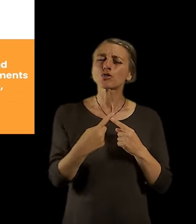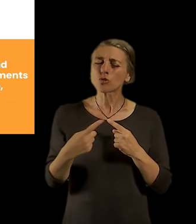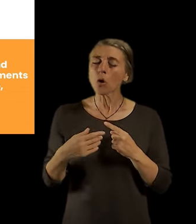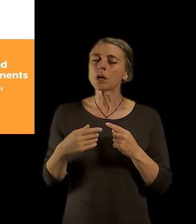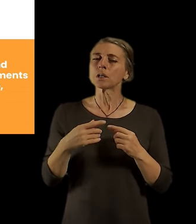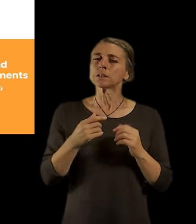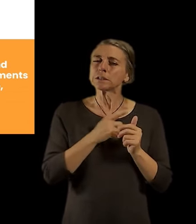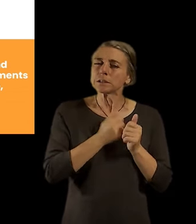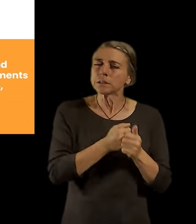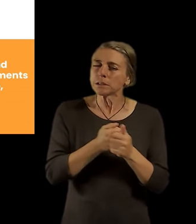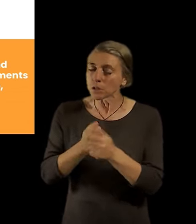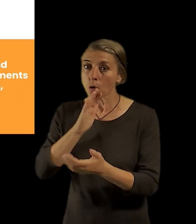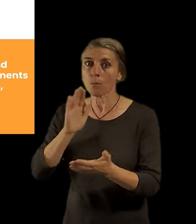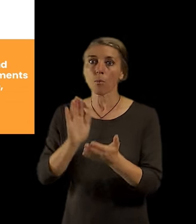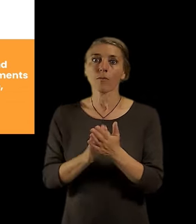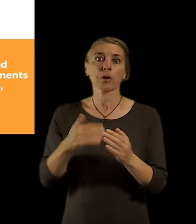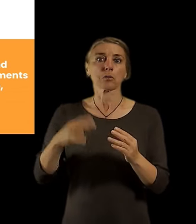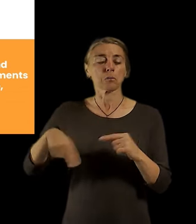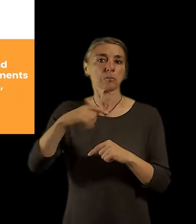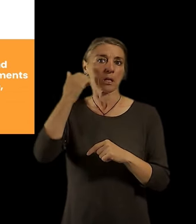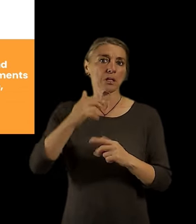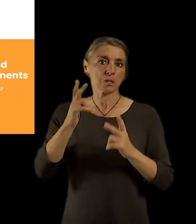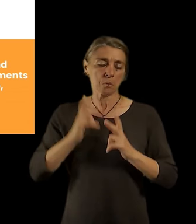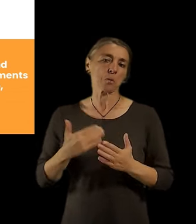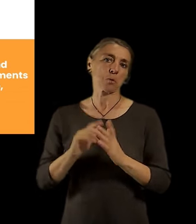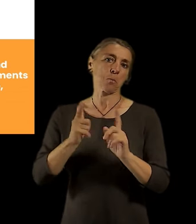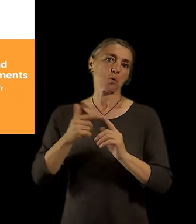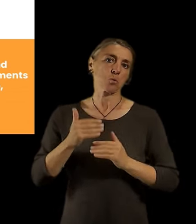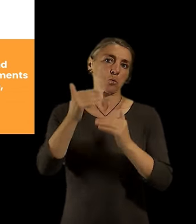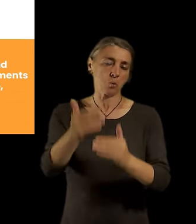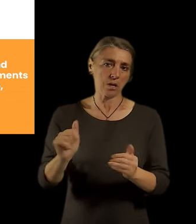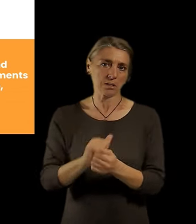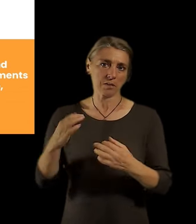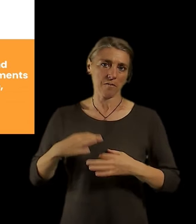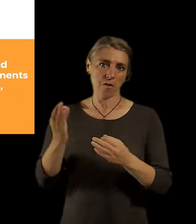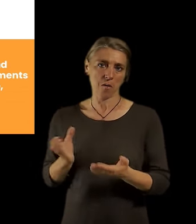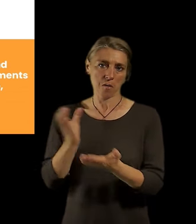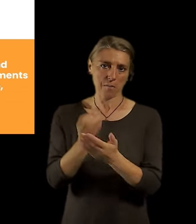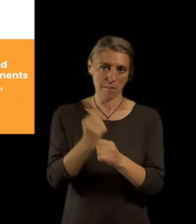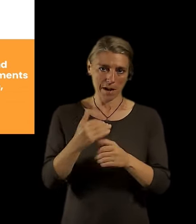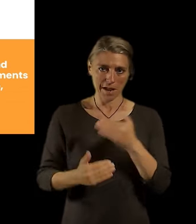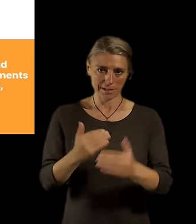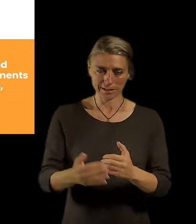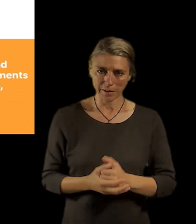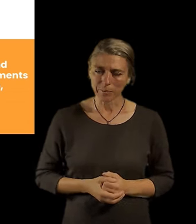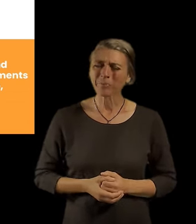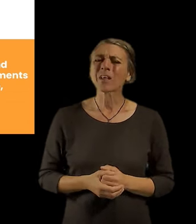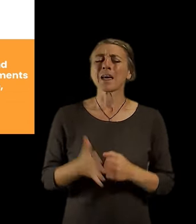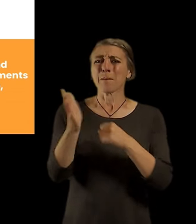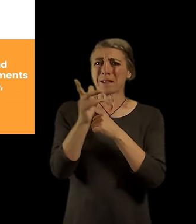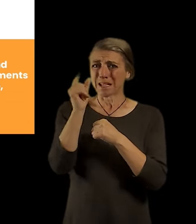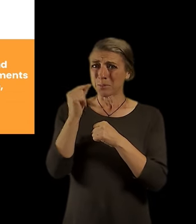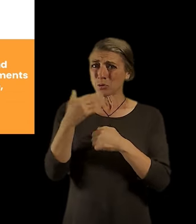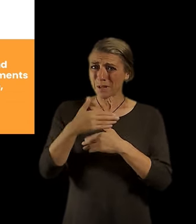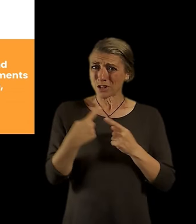návrhový a nějaký strategický koncept a říká, že to, budeme mít ty věci blíž, bude znamenat, že